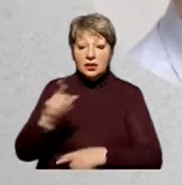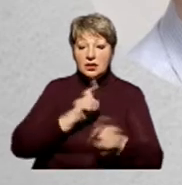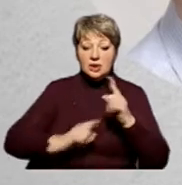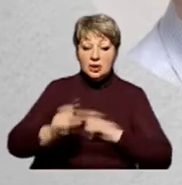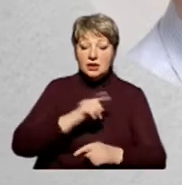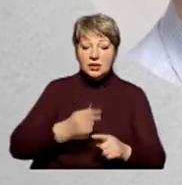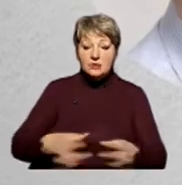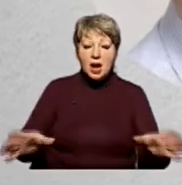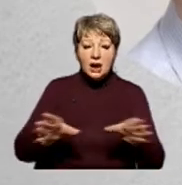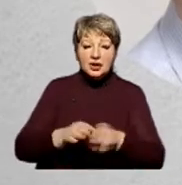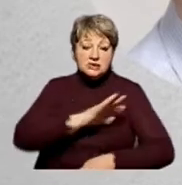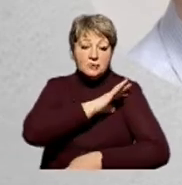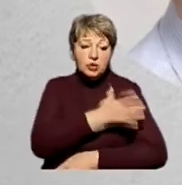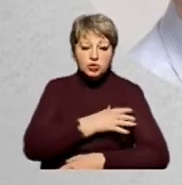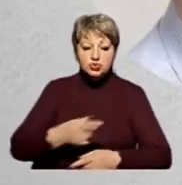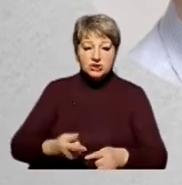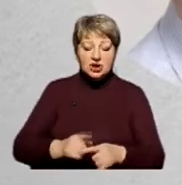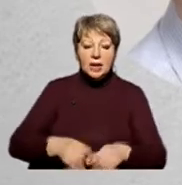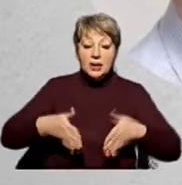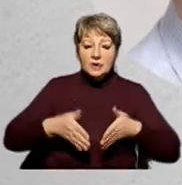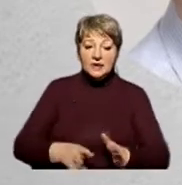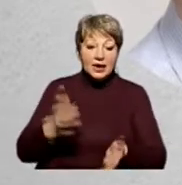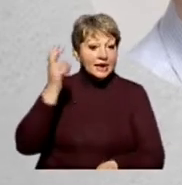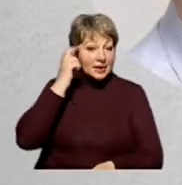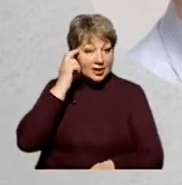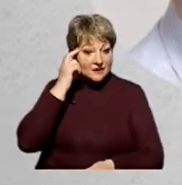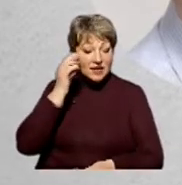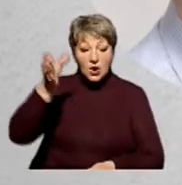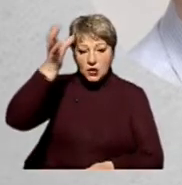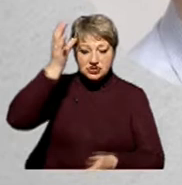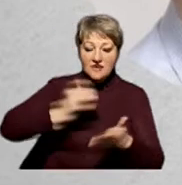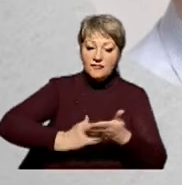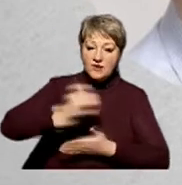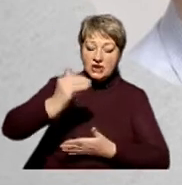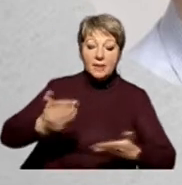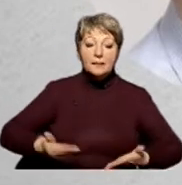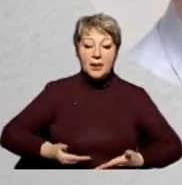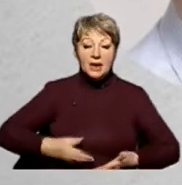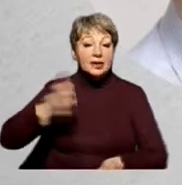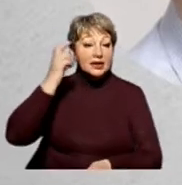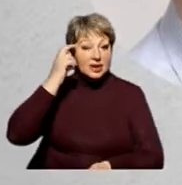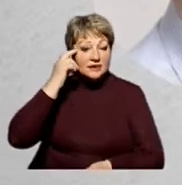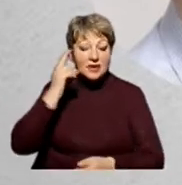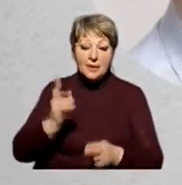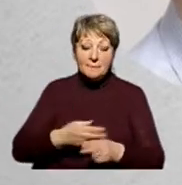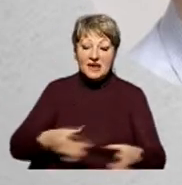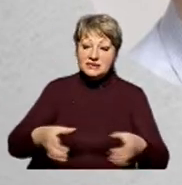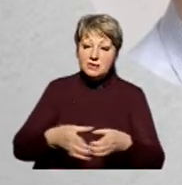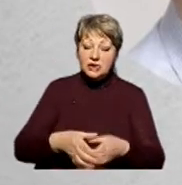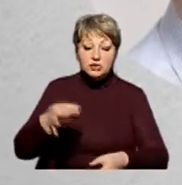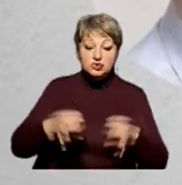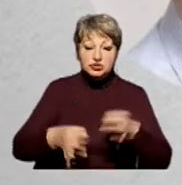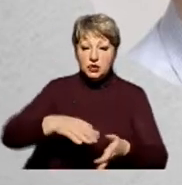організації «Разом ми потужна сила». Народився в місті Києві. Освіта вища. Проживає в Києві. Безпартійний.